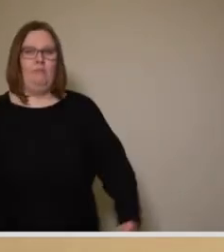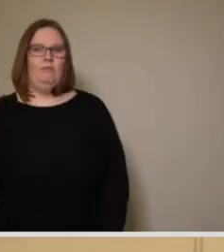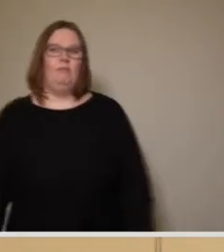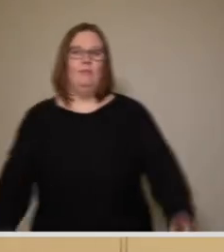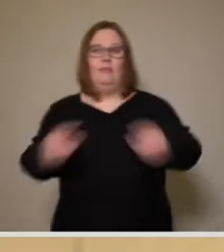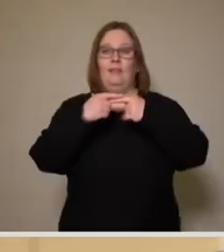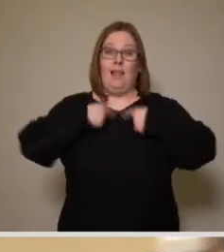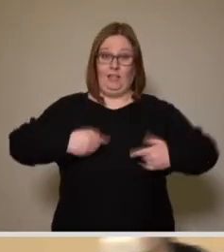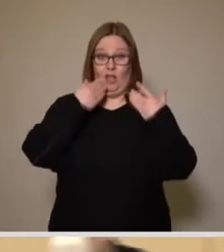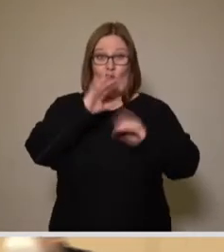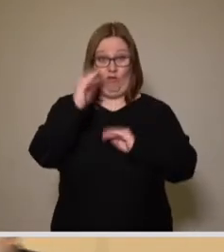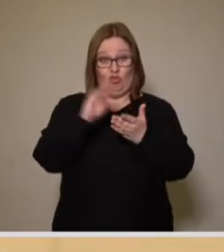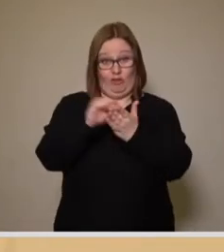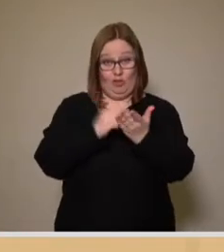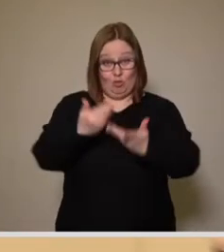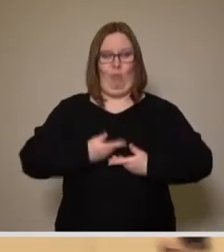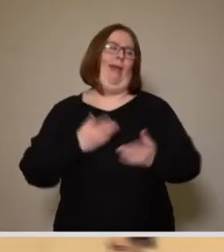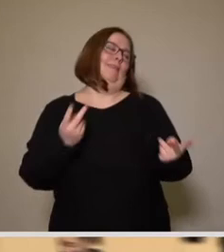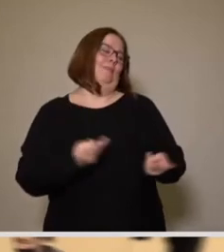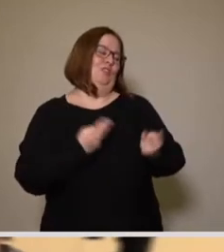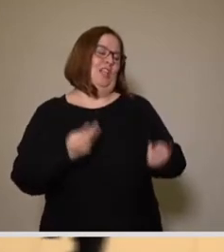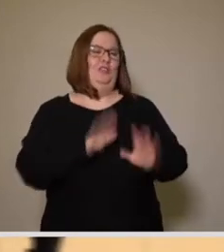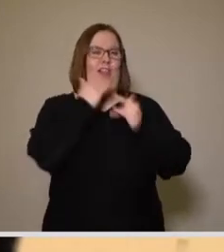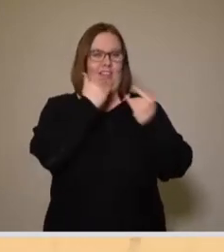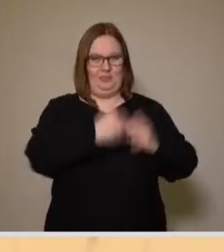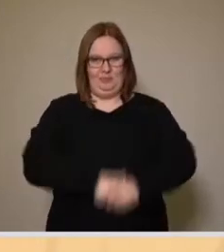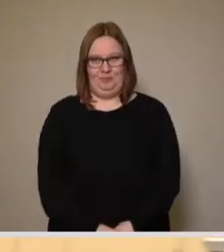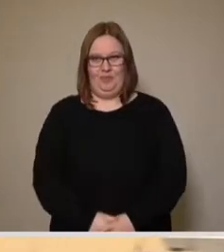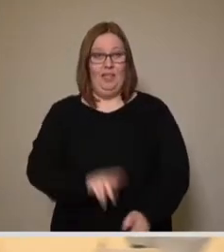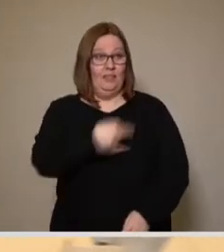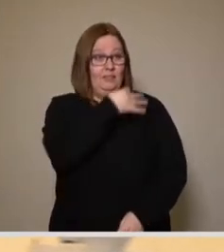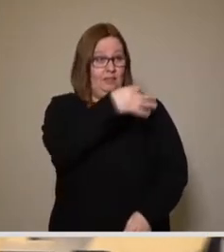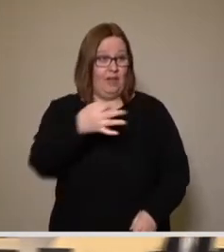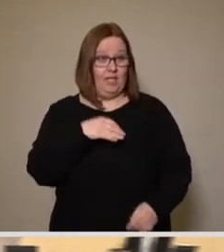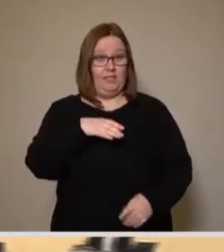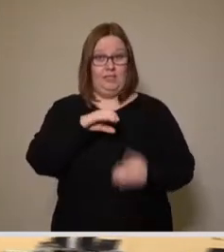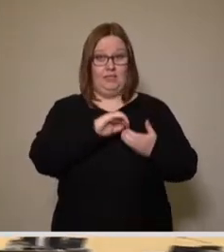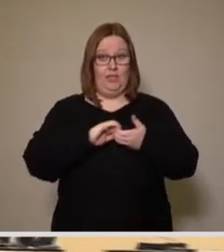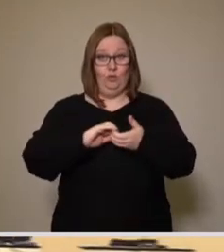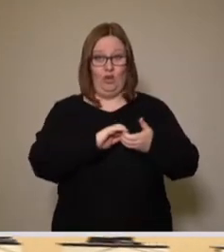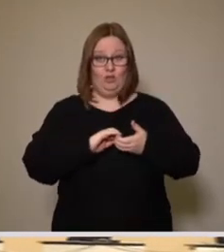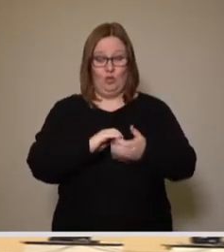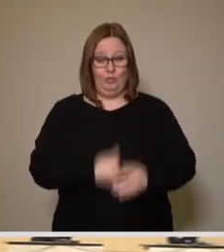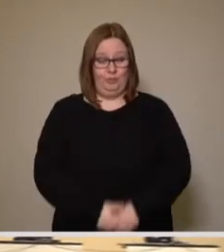mal schriftlich. So ist das. Vielen Dank. Die nächste Frage ist für die EU-Fraktion. Herr Krüger, bitte.